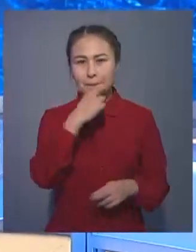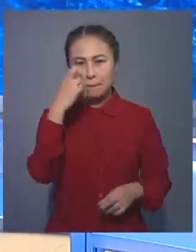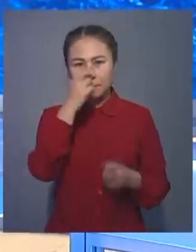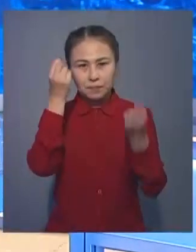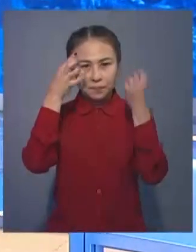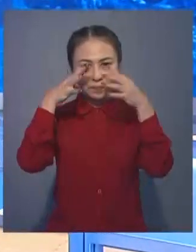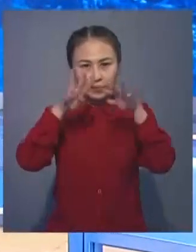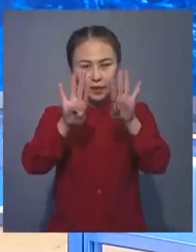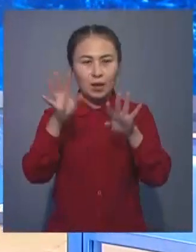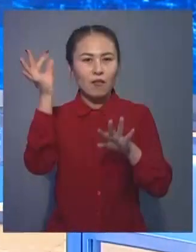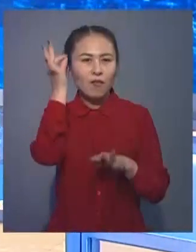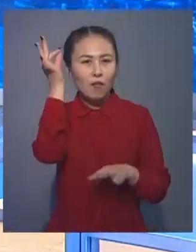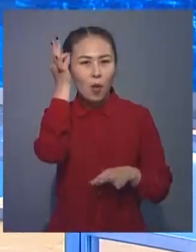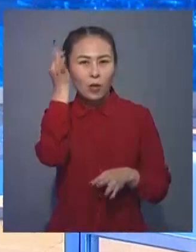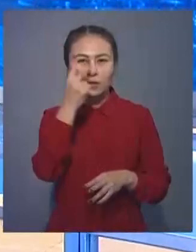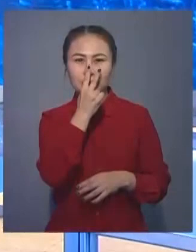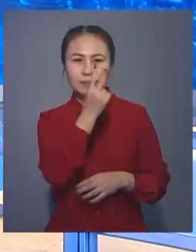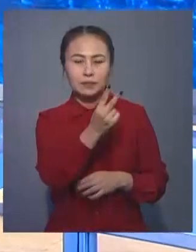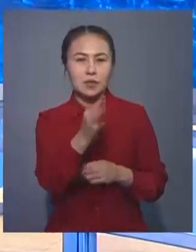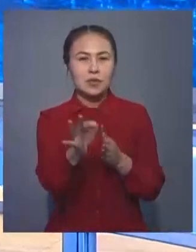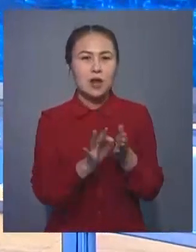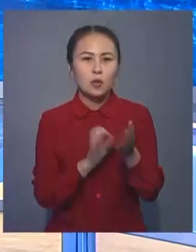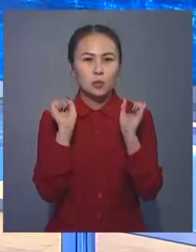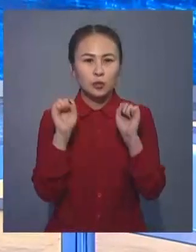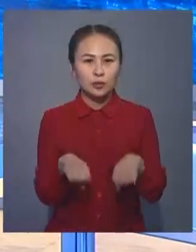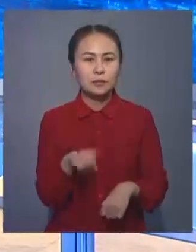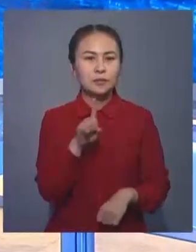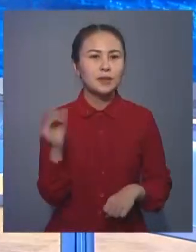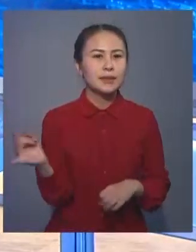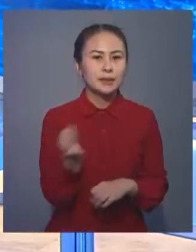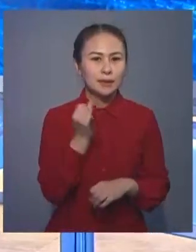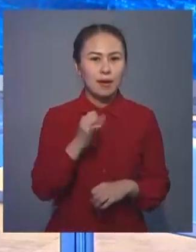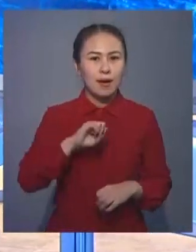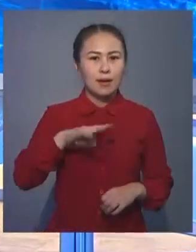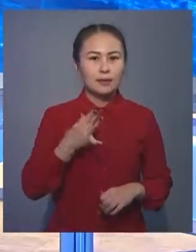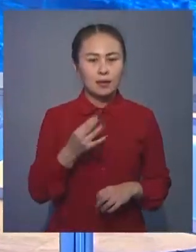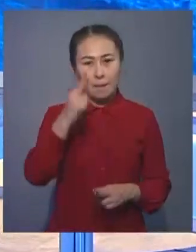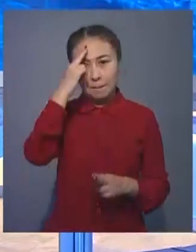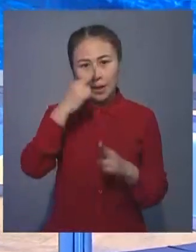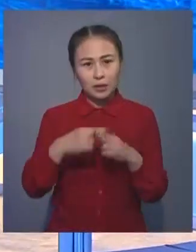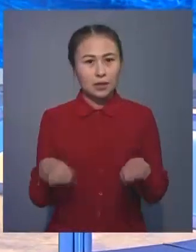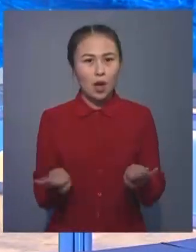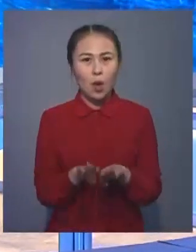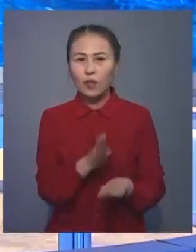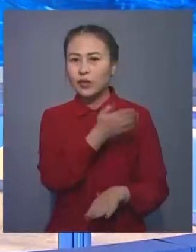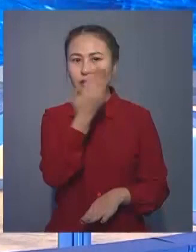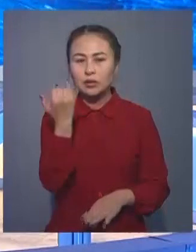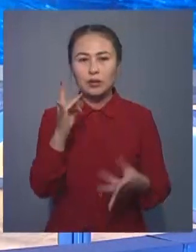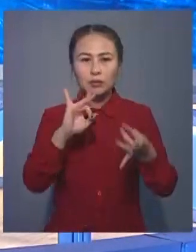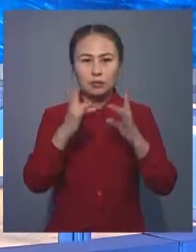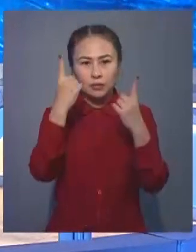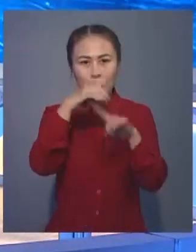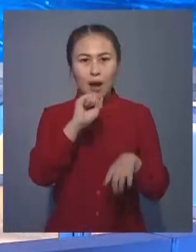қас кірпігімен шашы сұрт көзге бірден байқалады. Бір ғызық олардың бауыры алдиярда мұнда ерекшелік жоқ. Әліметтік желілерде